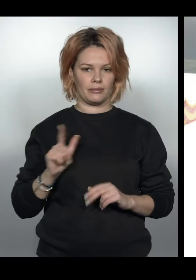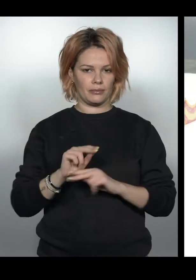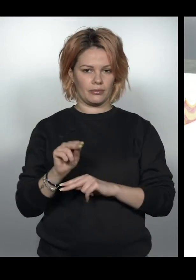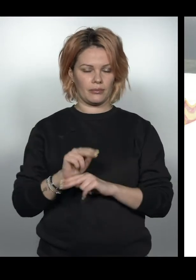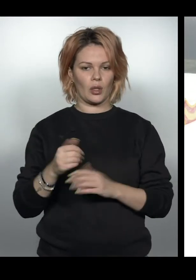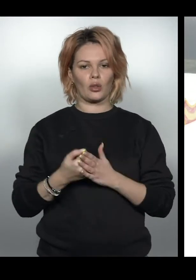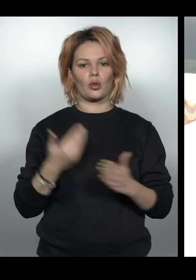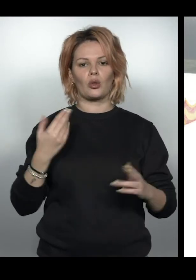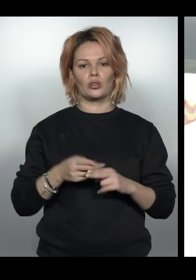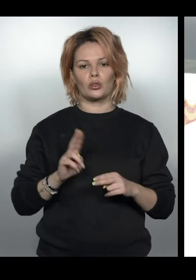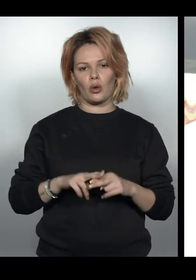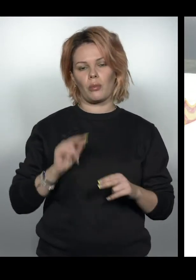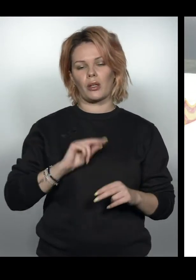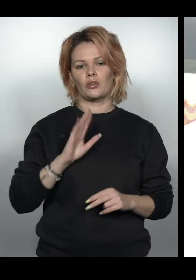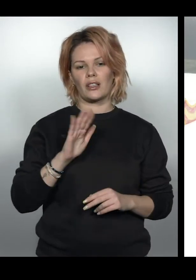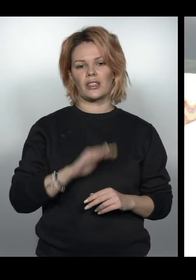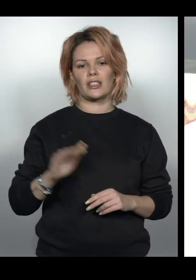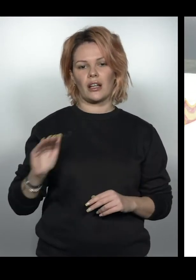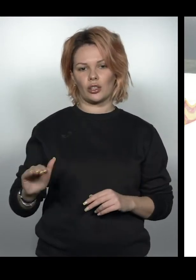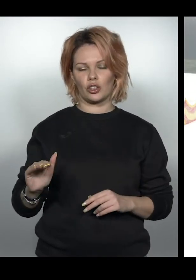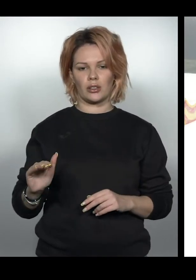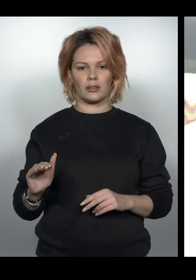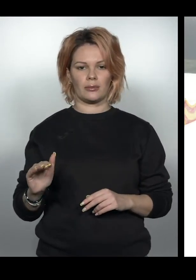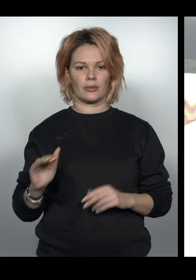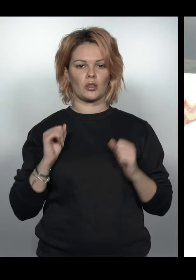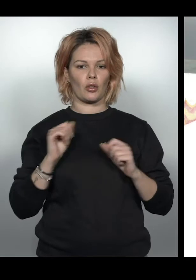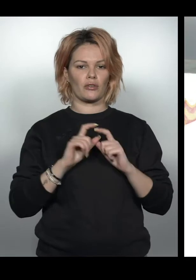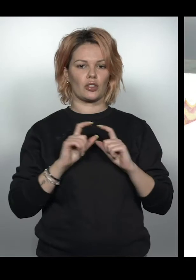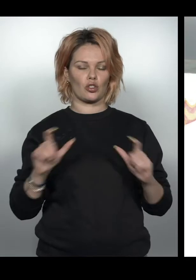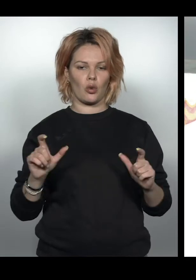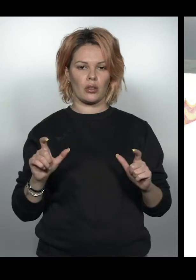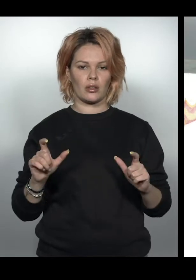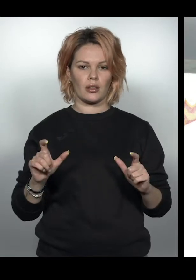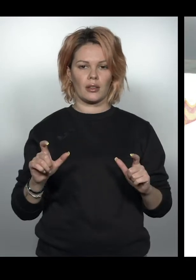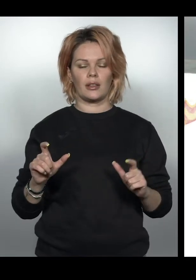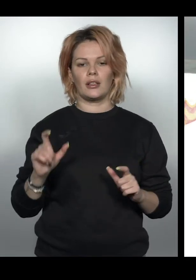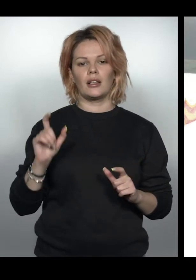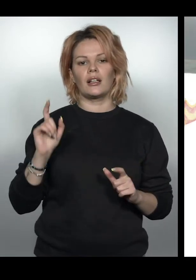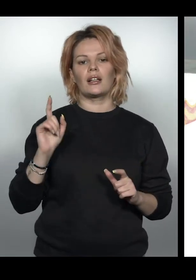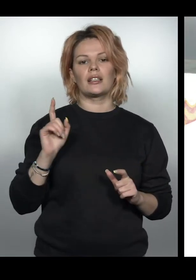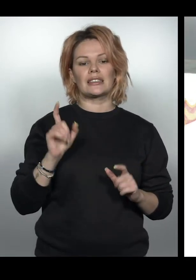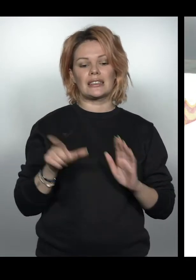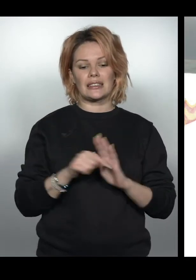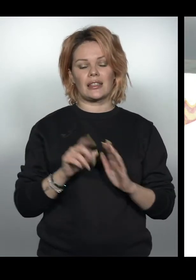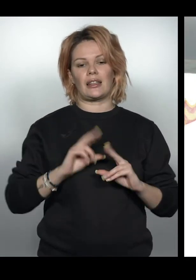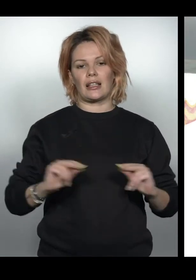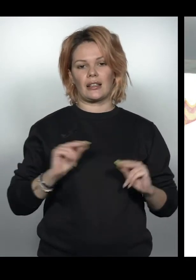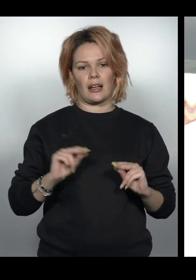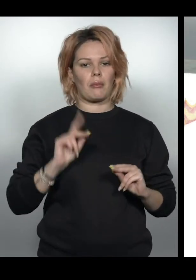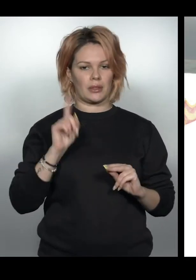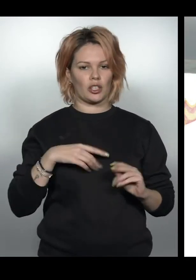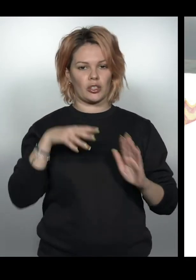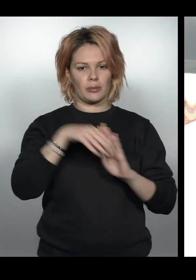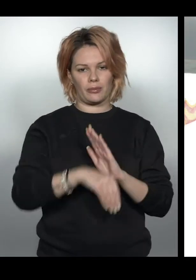цього ми працювали в дитячих спортивних школах, теж тренерами гірськолижного